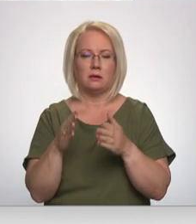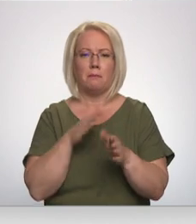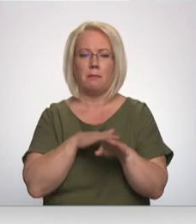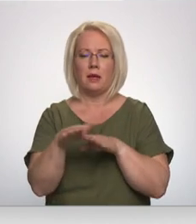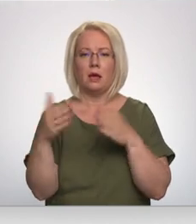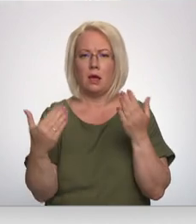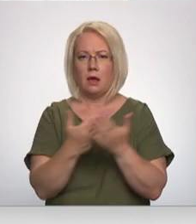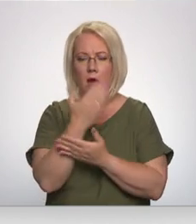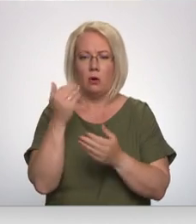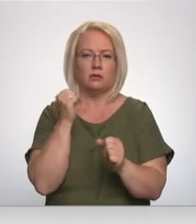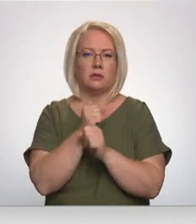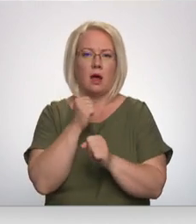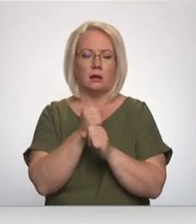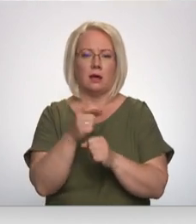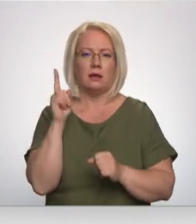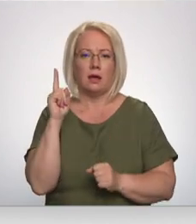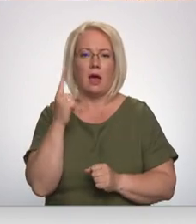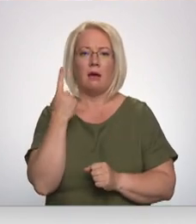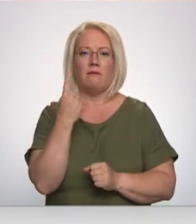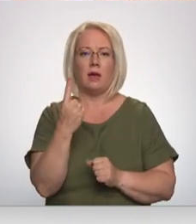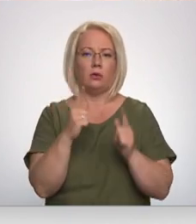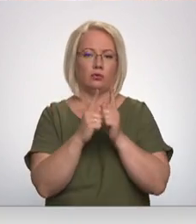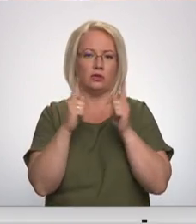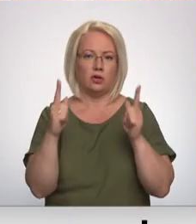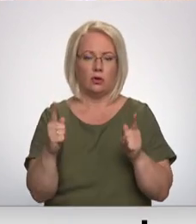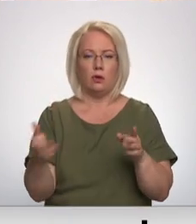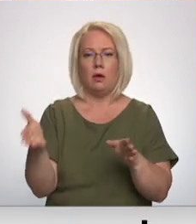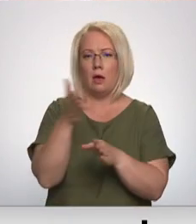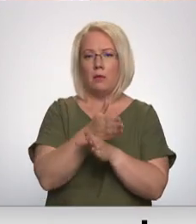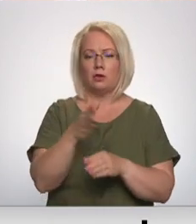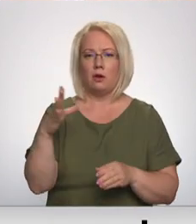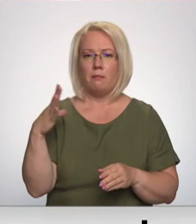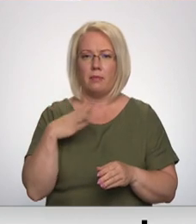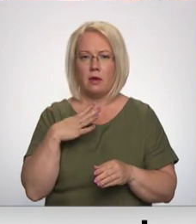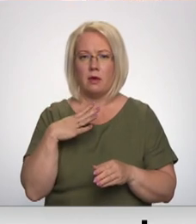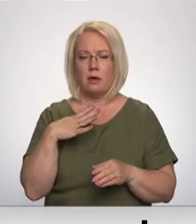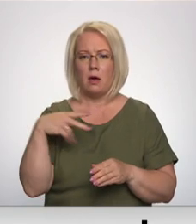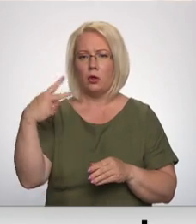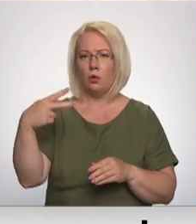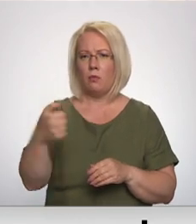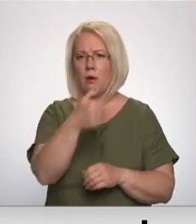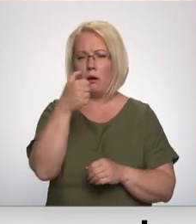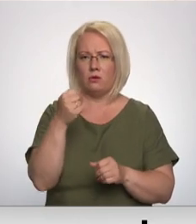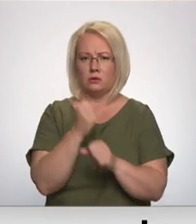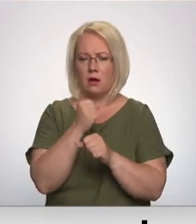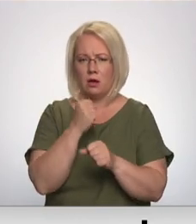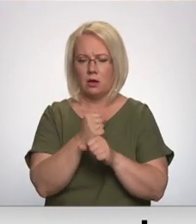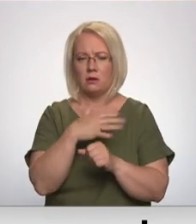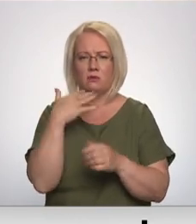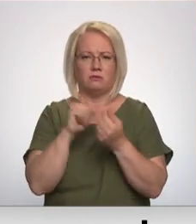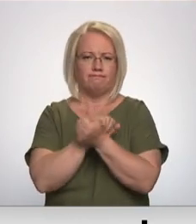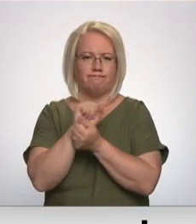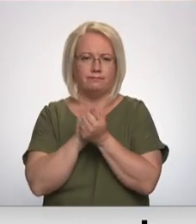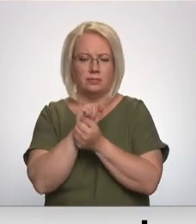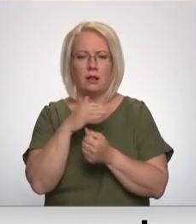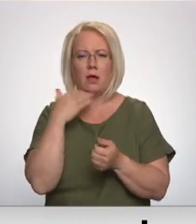nostrādājis tikai vienu sezonu. Iepriekšējais bija nogājis 20 gadus, kurš bija daudz bojātas,